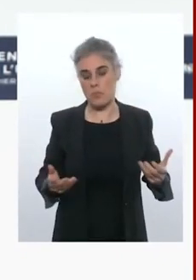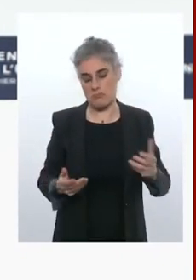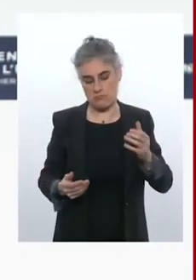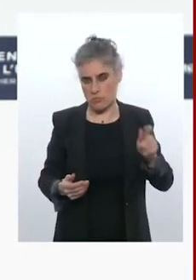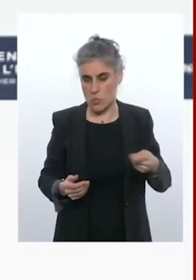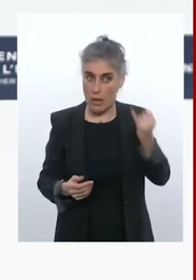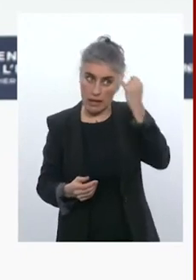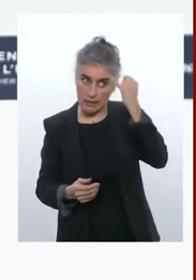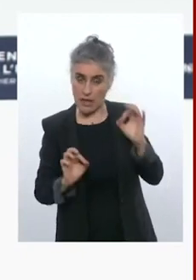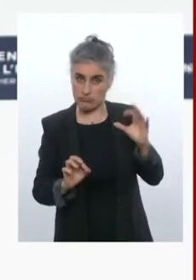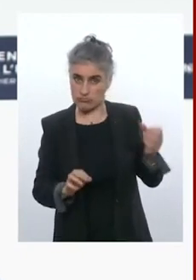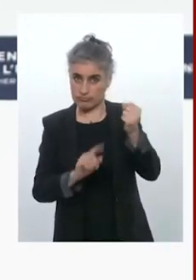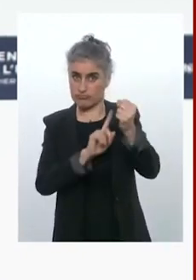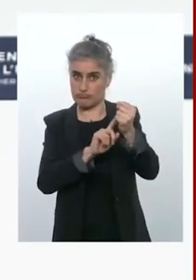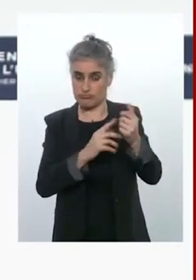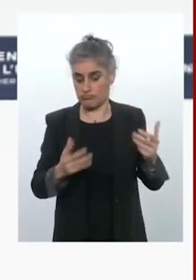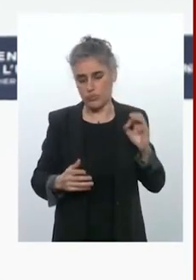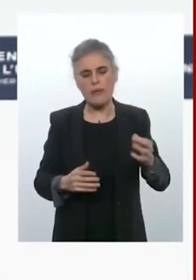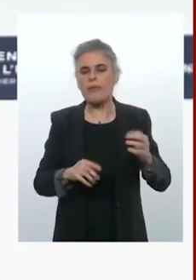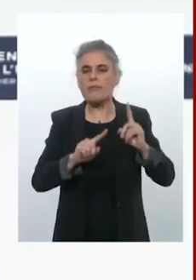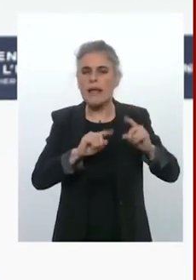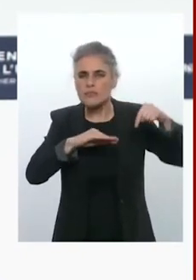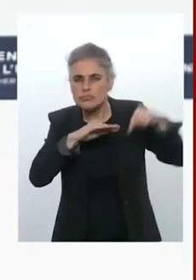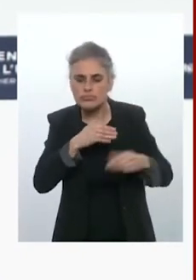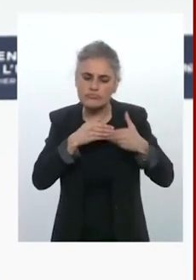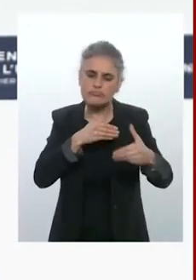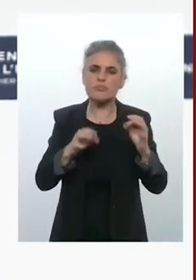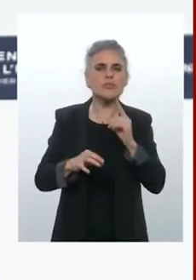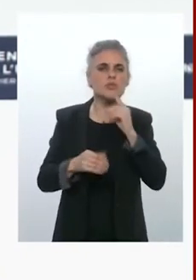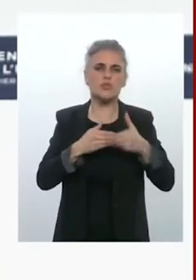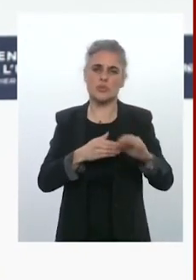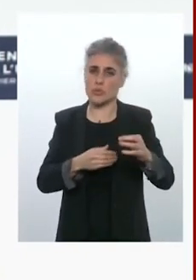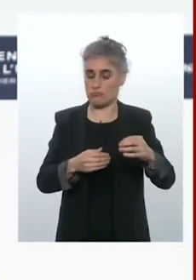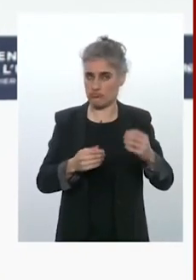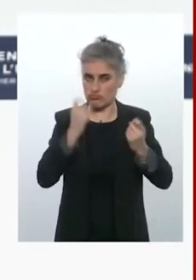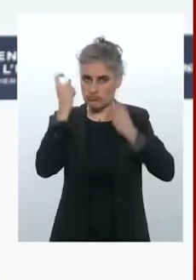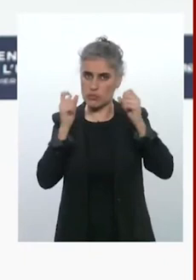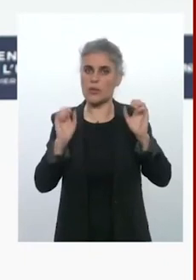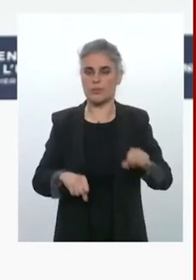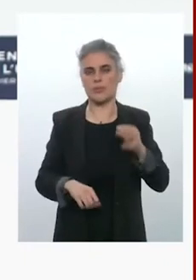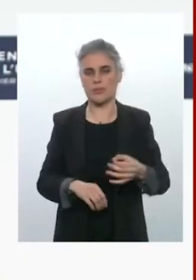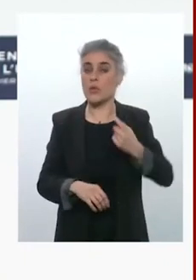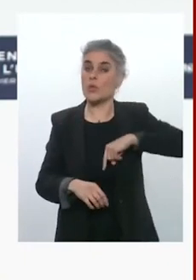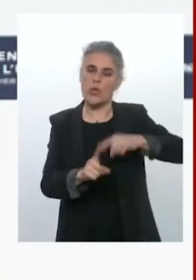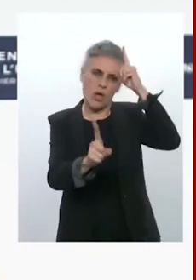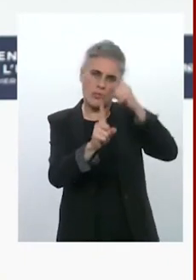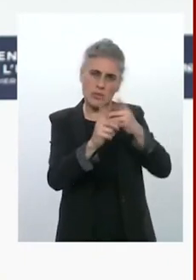nous allons rentrer dans le détail dans les 10 jours à venir, mais nous sommes totalement ouverts à cela. Le seul objectif, c'est l'efficacité pour aider les Ukrainiens.